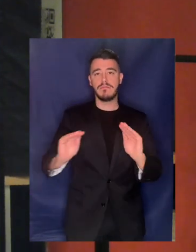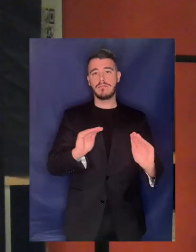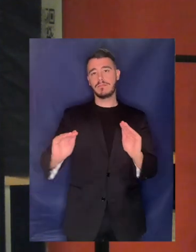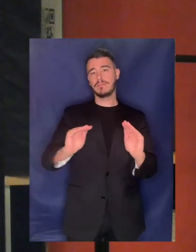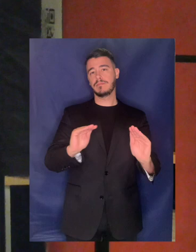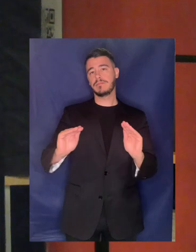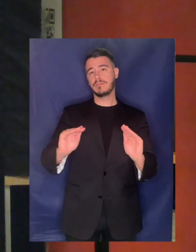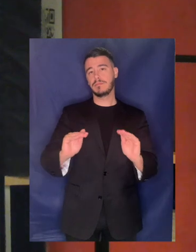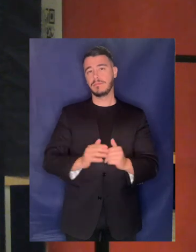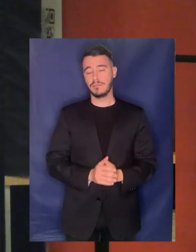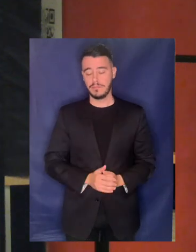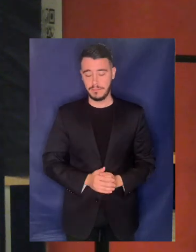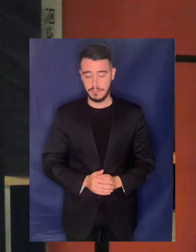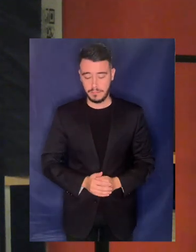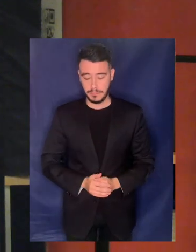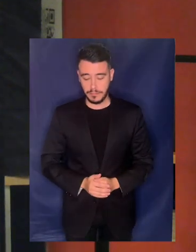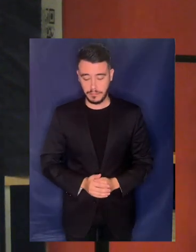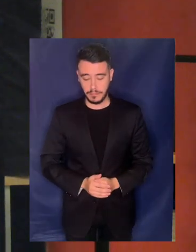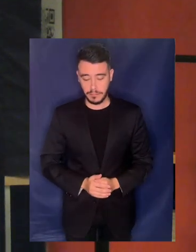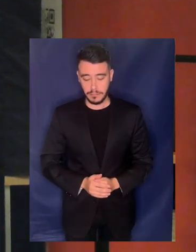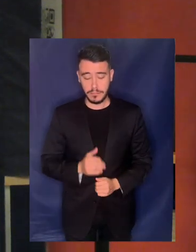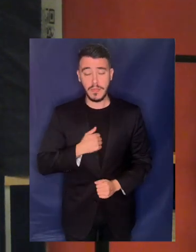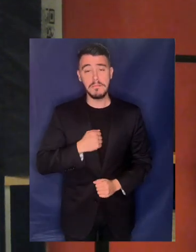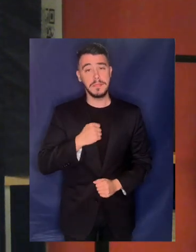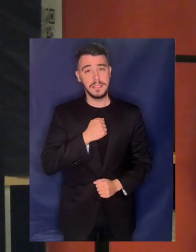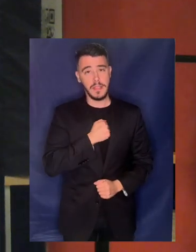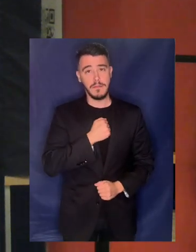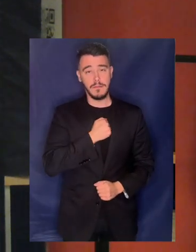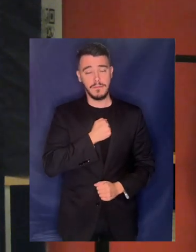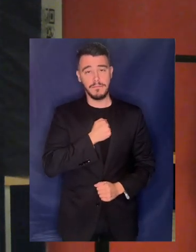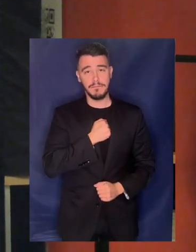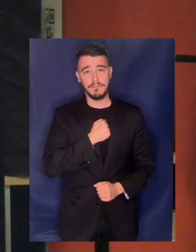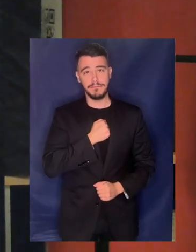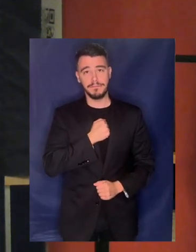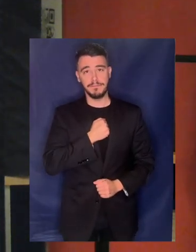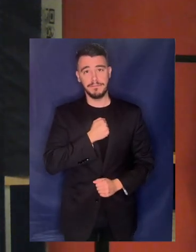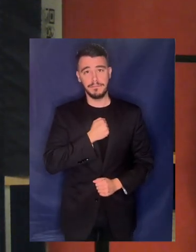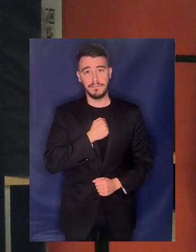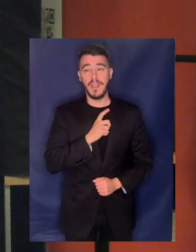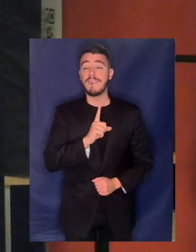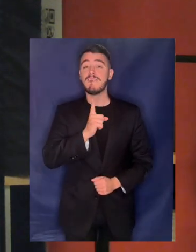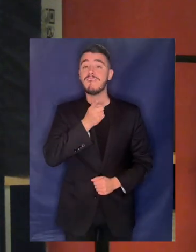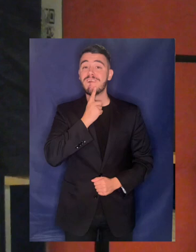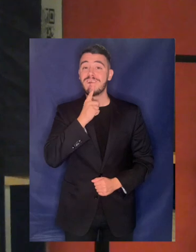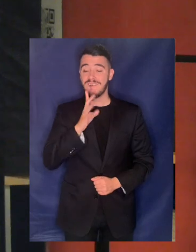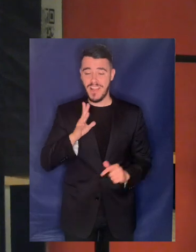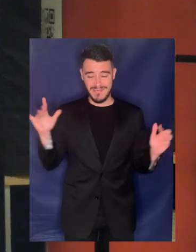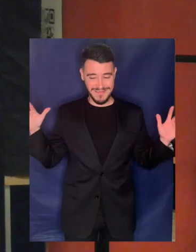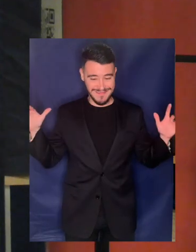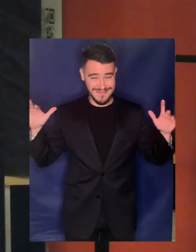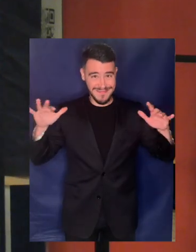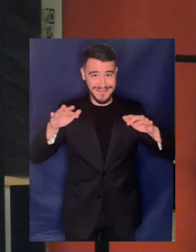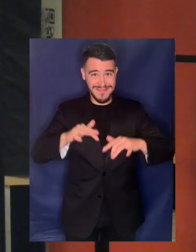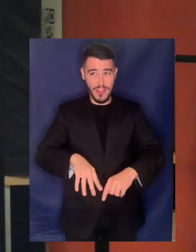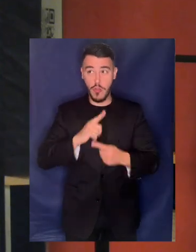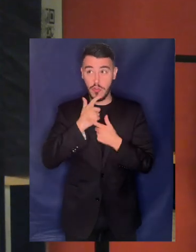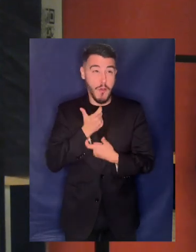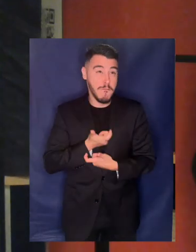νομίζω λοιπόν ότι εμείς αυτή την εντολή την ακούσαμε δεσμευόμαστε